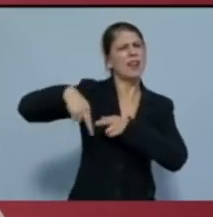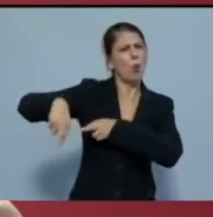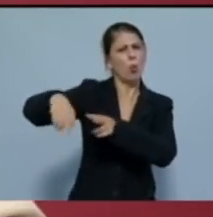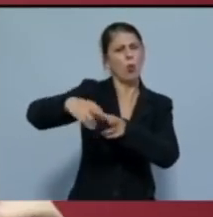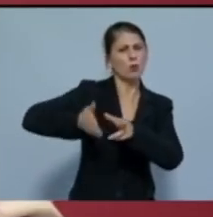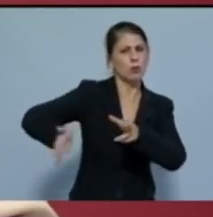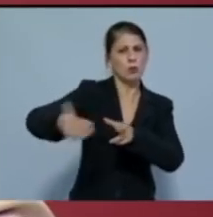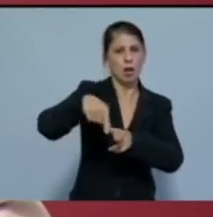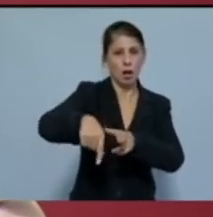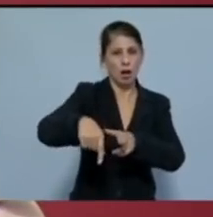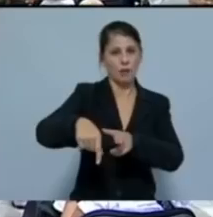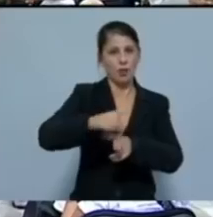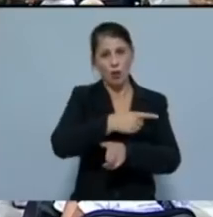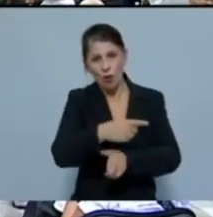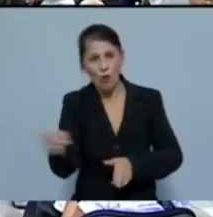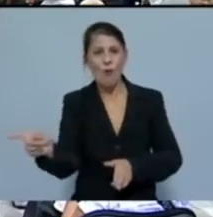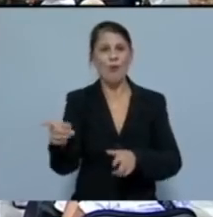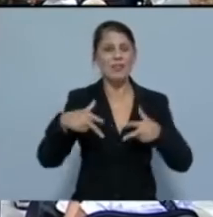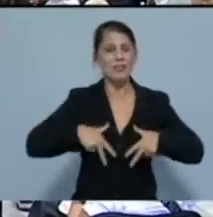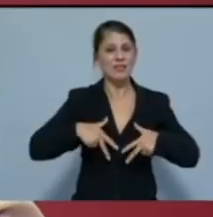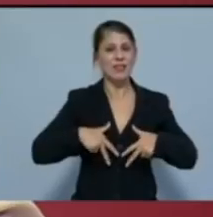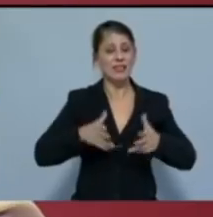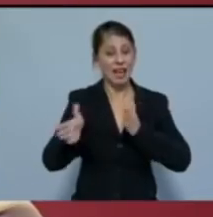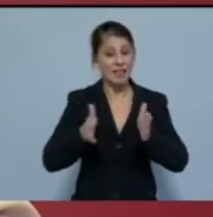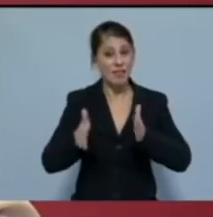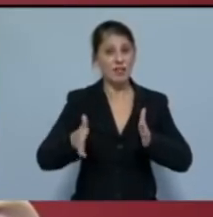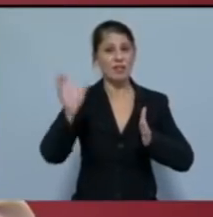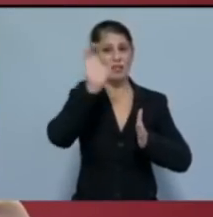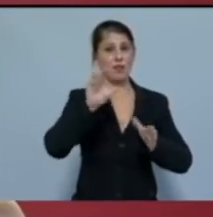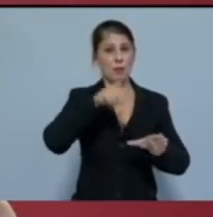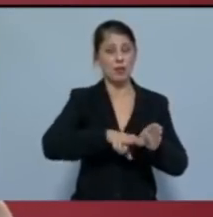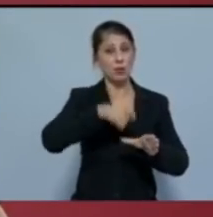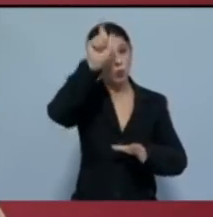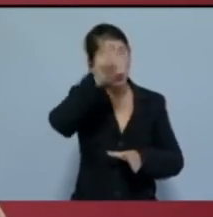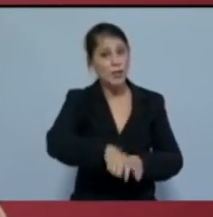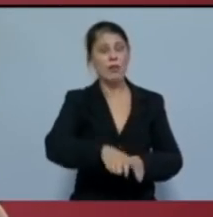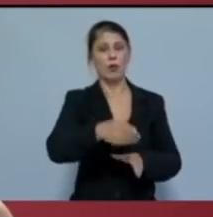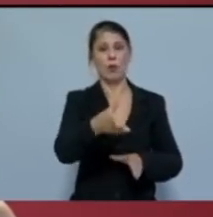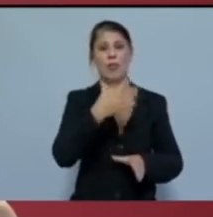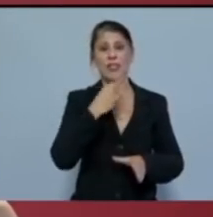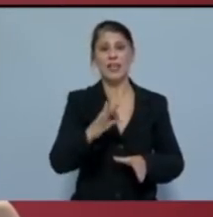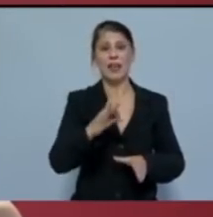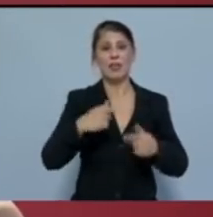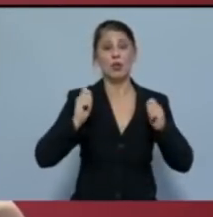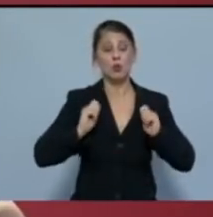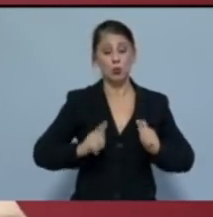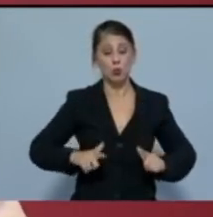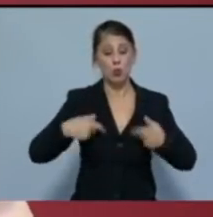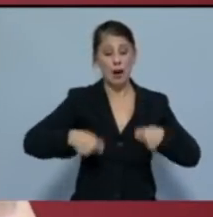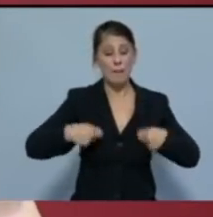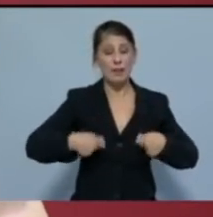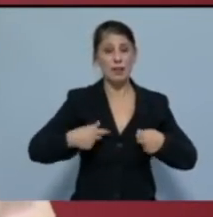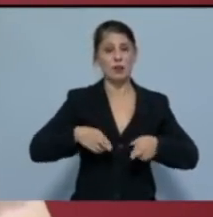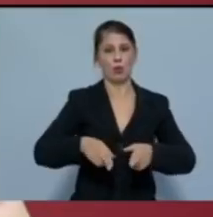κυβερνήσεων, κατευθύνσεων επίσης της Ευρωπαϊκής Ένωσης, του ίδιου δηλαδή τελικά του καπιταλιστικού δρόμου